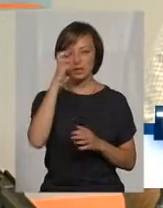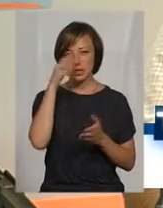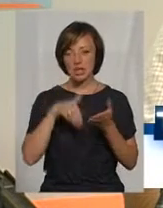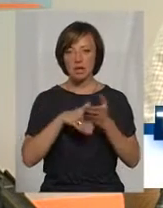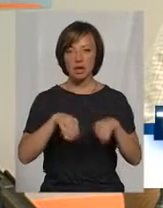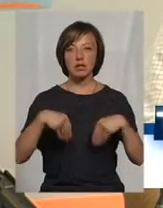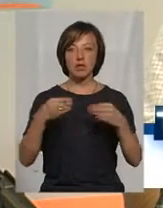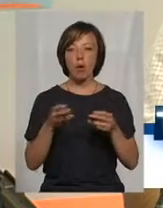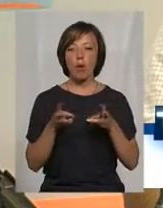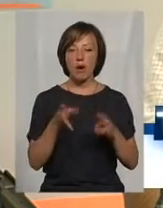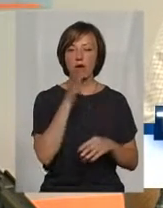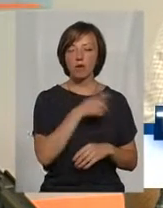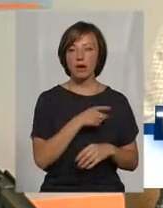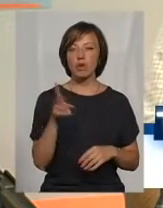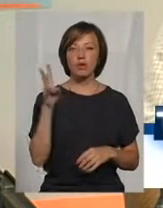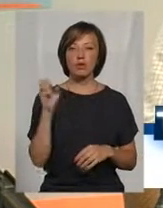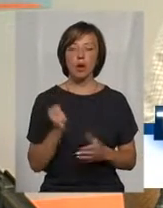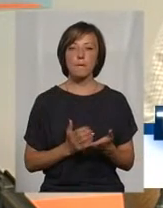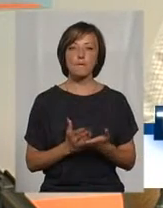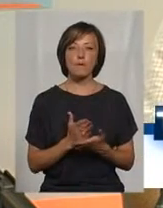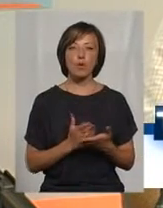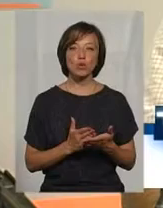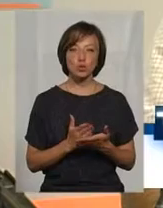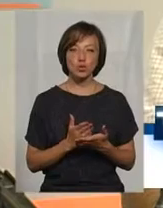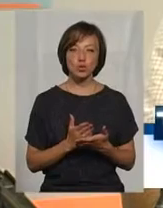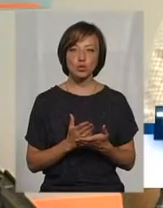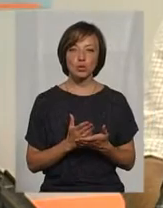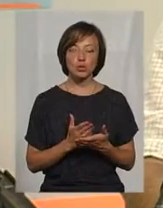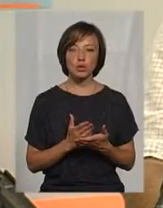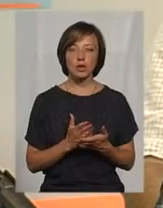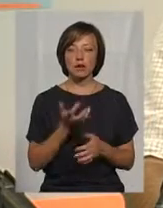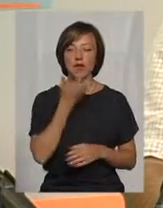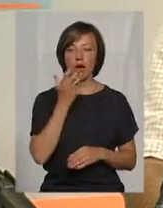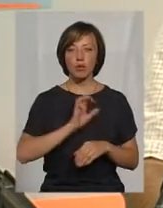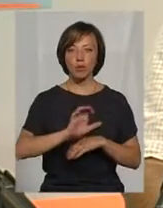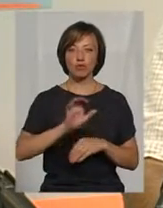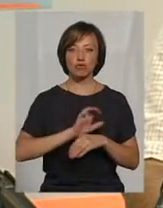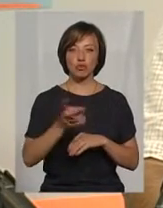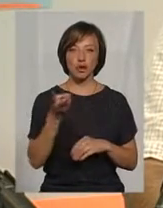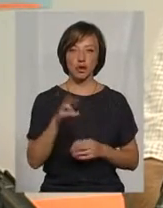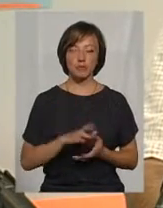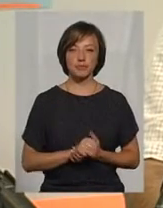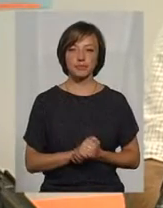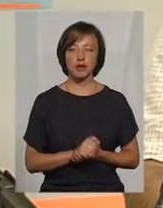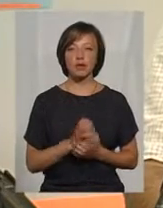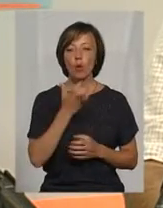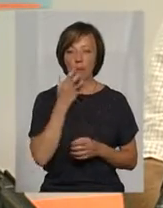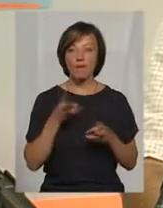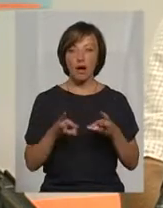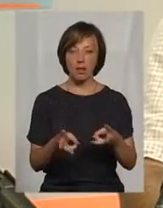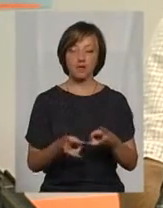надавалася в опалювальний період на послугу з теплопостачання, запалення.